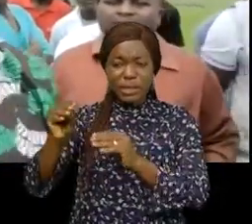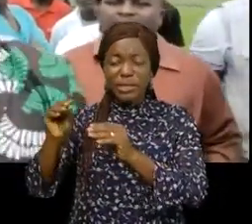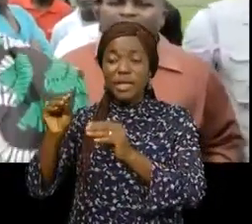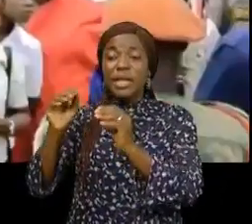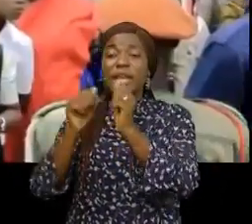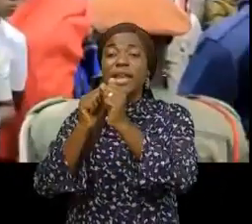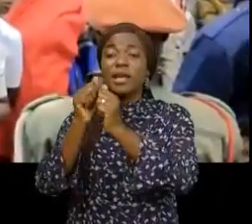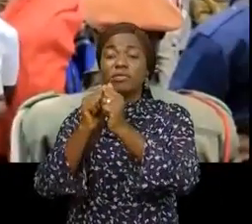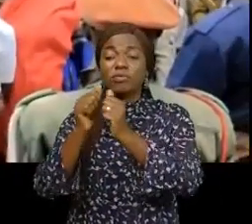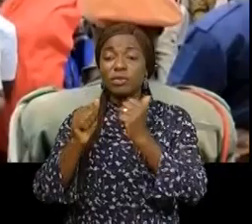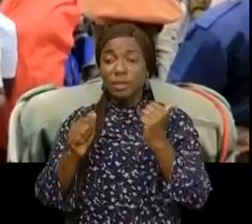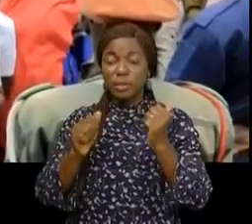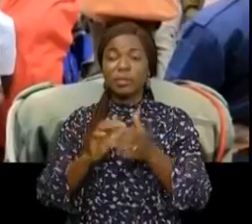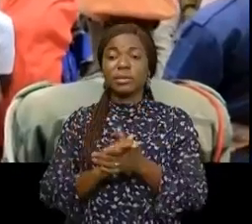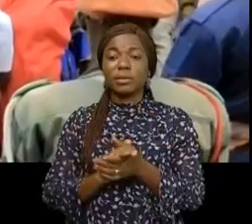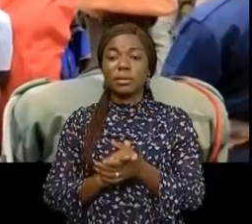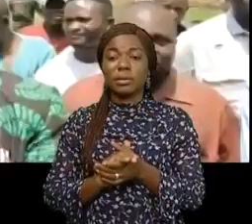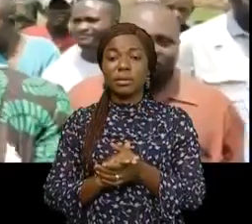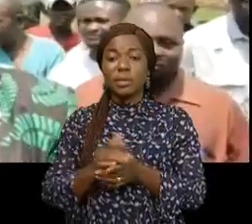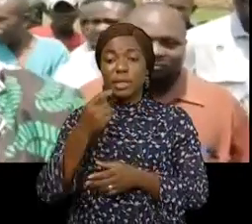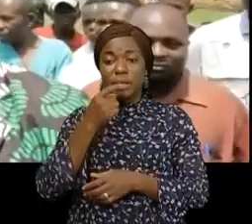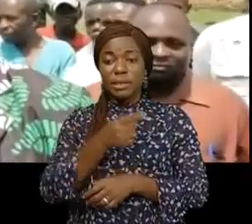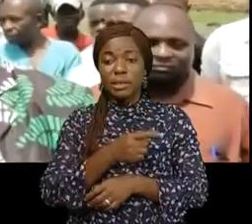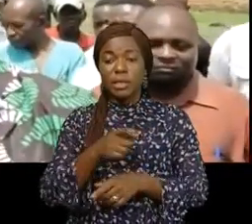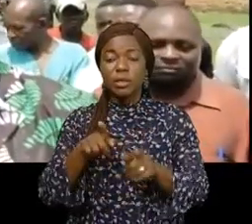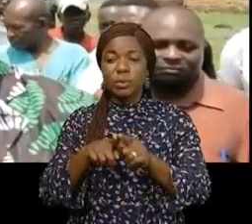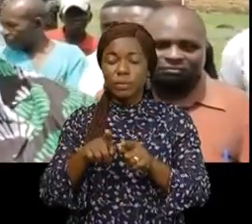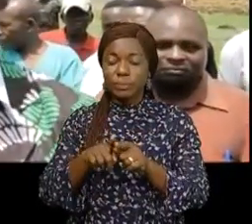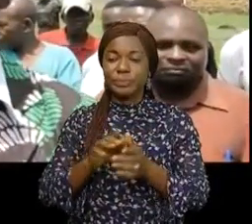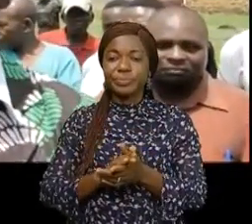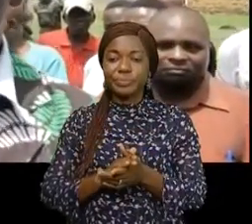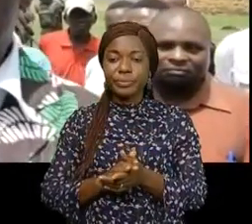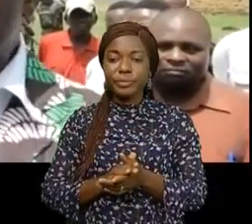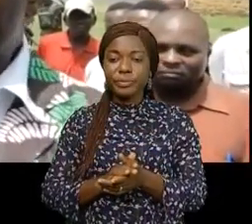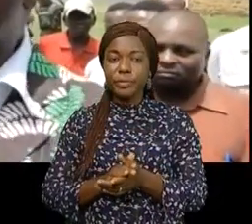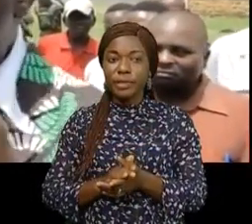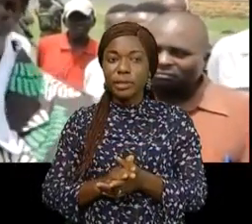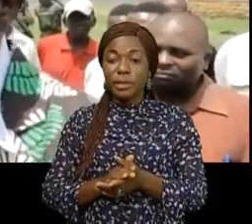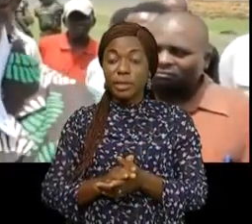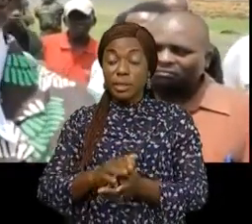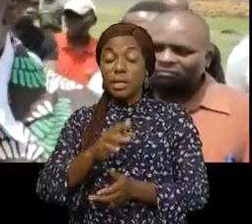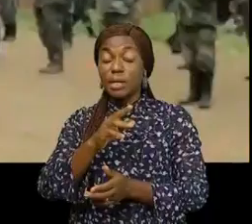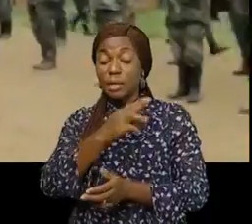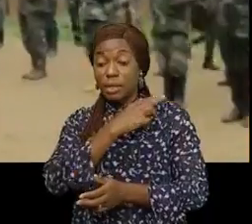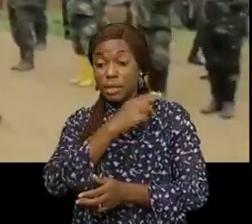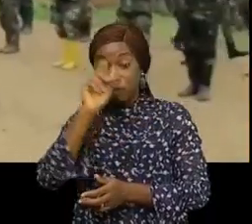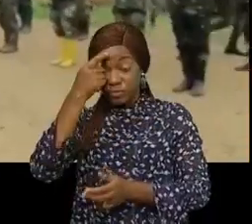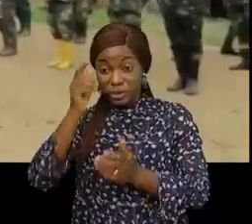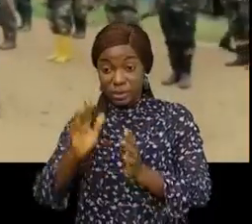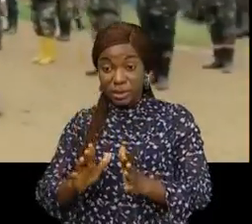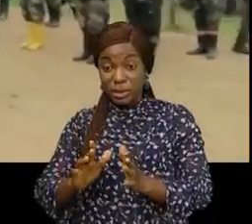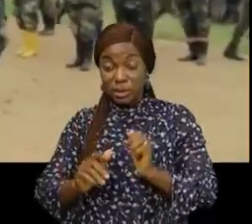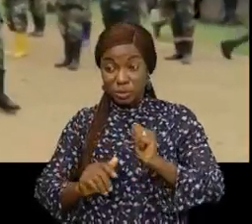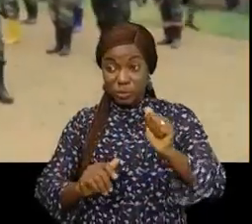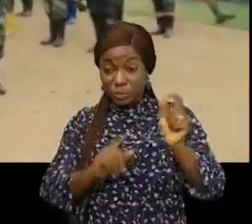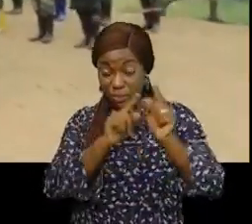histoires ont commencé chez moi. Moi-même, j'ai besoin que la population rentre. l'excellence est venue voir lui mais pas la paix des droits.